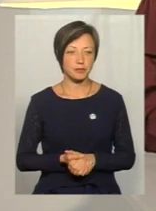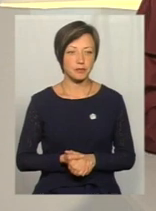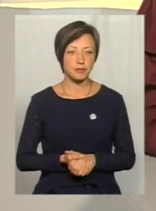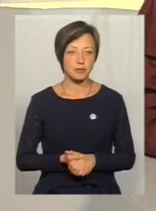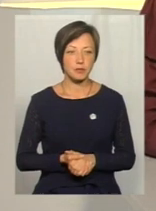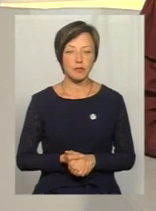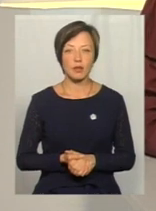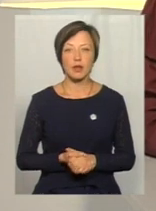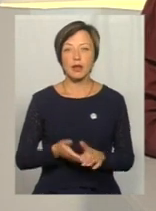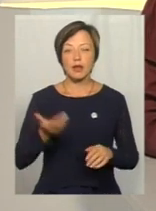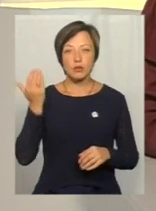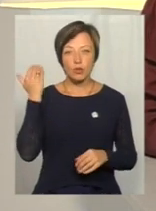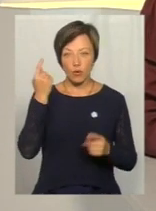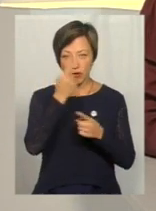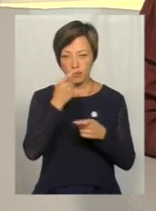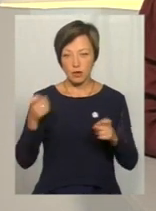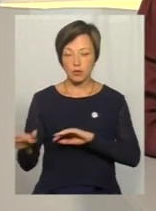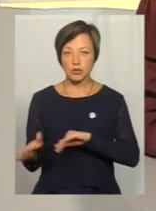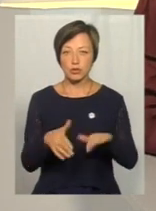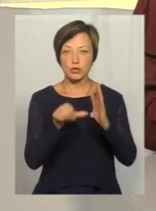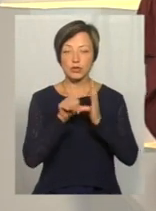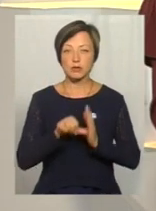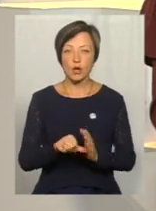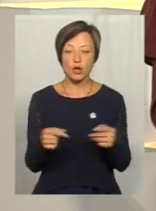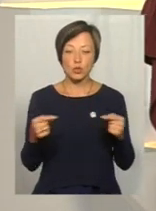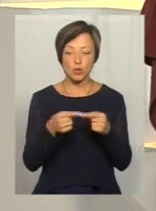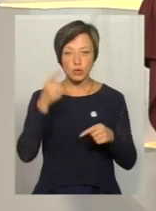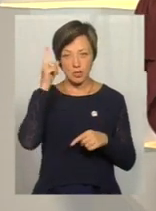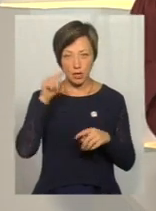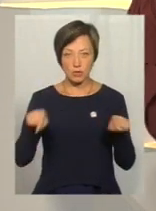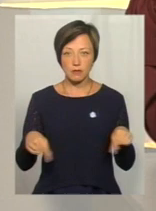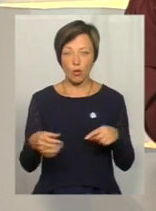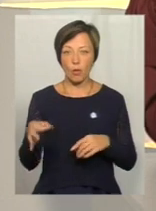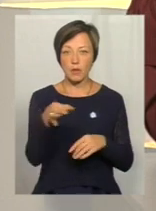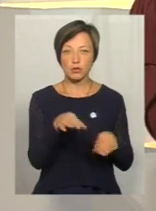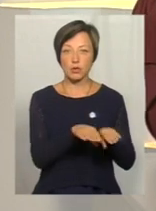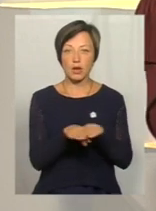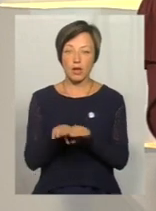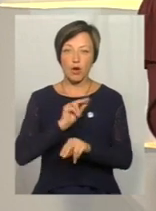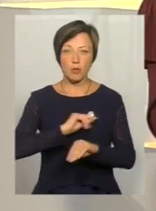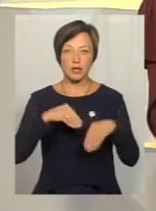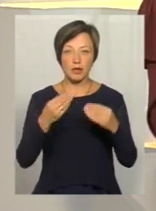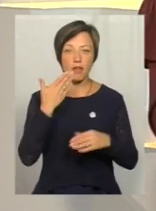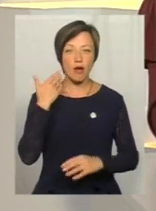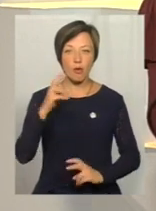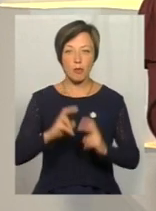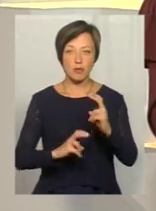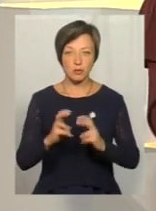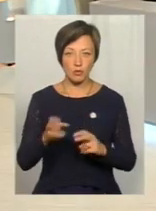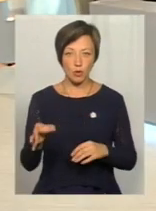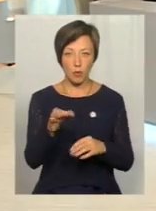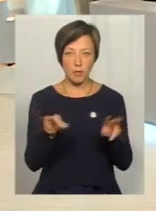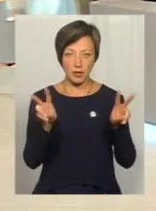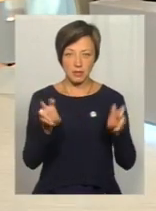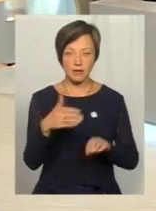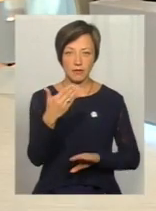Від того ефіру, зауважу, минуло пів року. Точно знаю, що створено обласну лігу роботодавців легкої промисловості Хмельниччини, яку